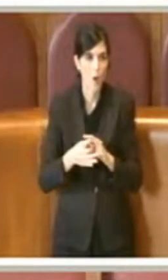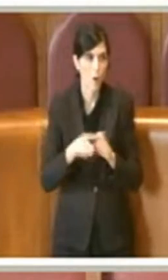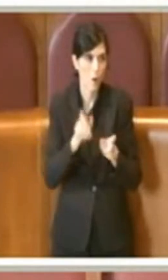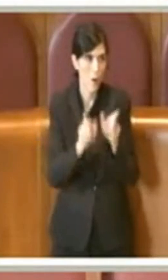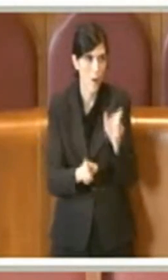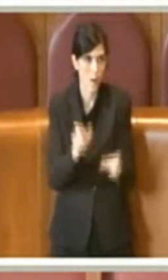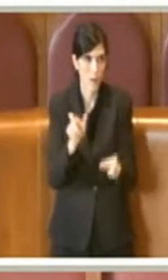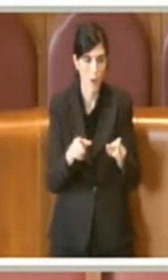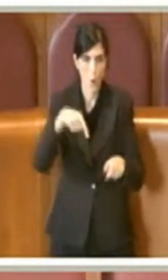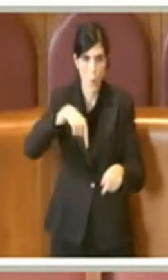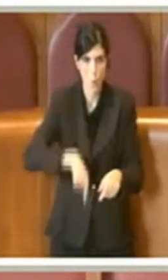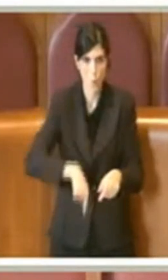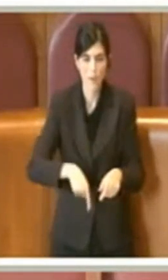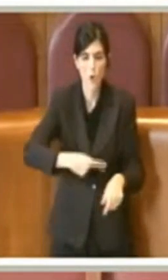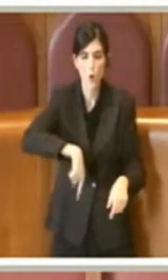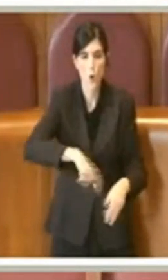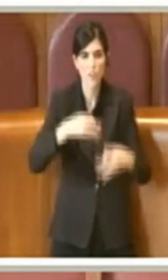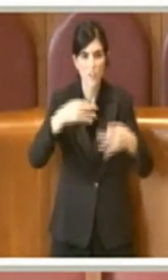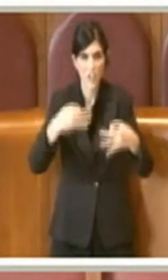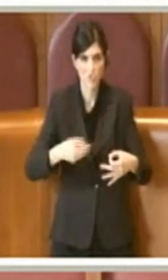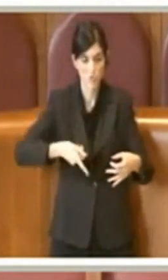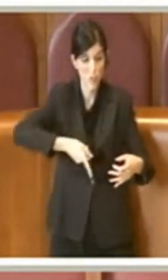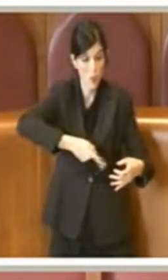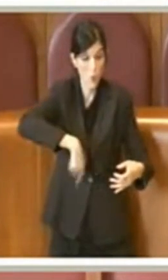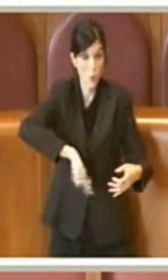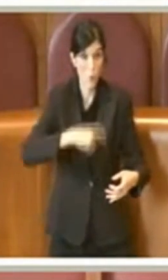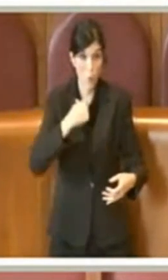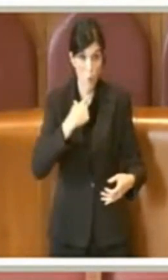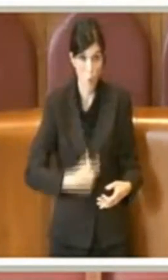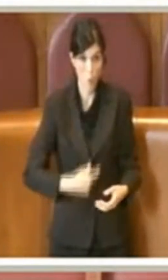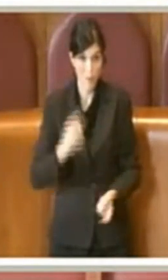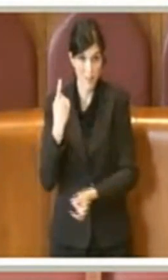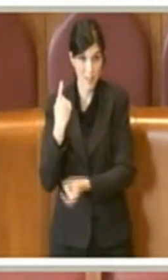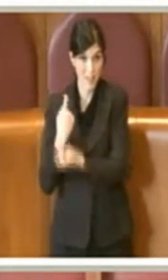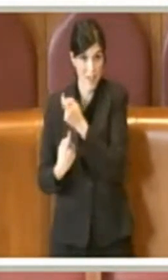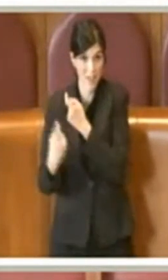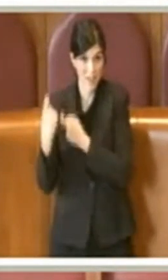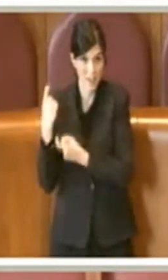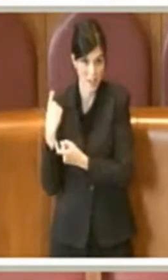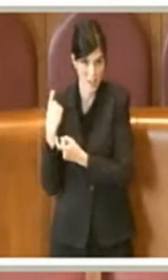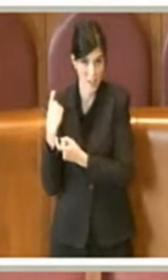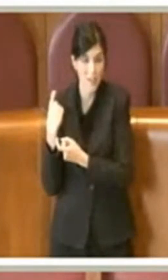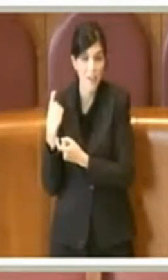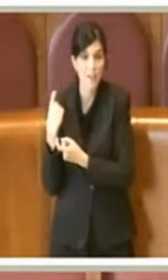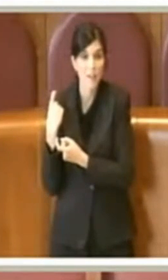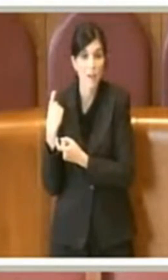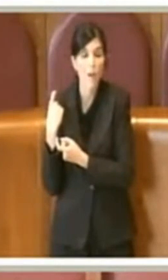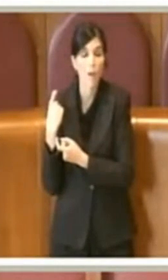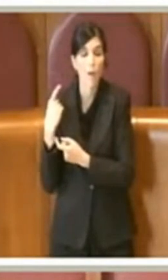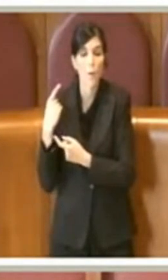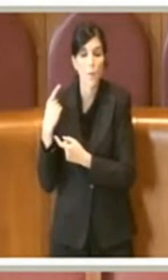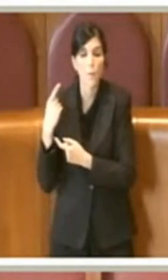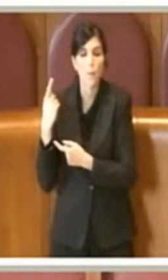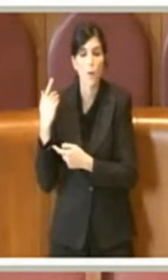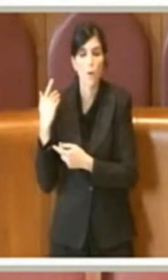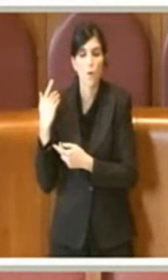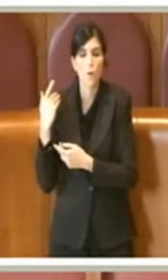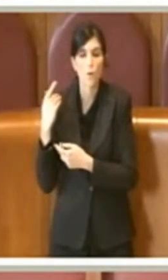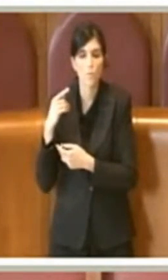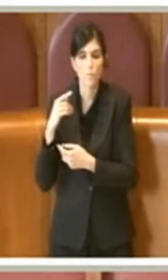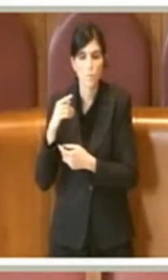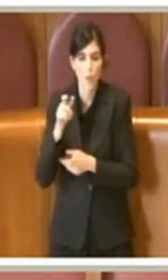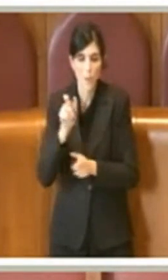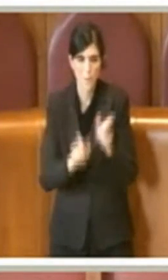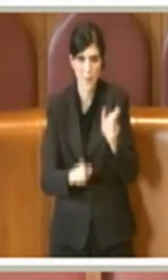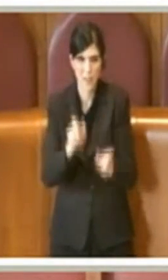siamo eredi di tutte quelle persone che cercarono di impedire la distruzione dei